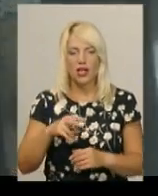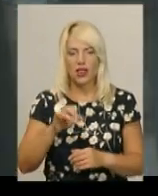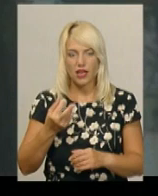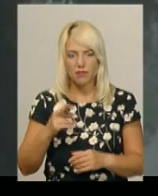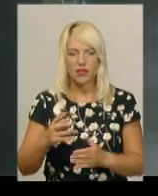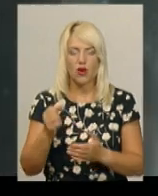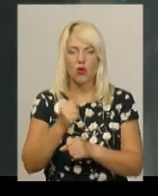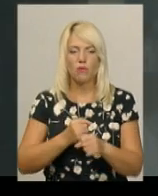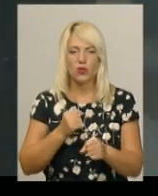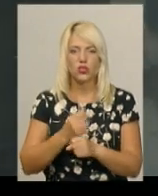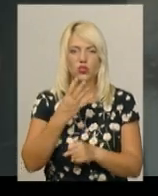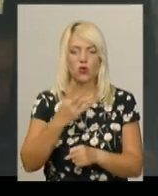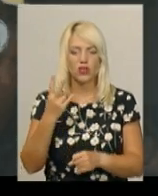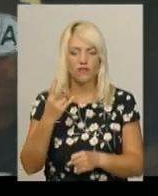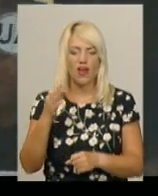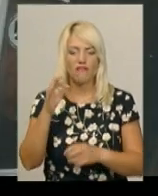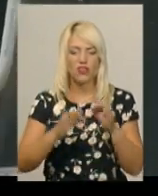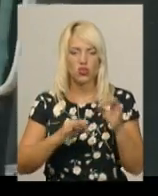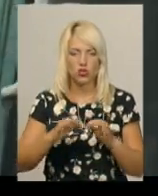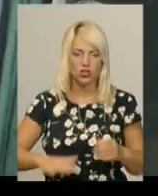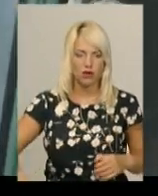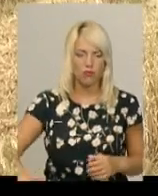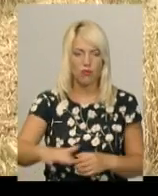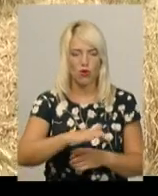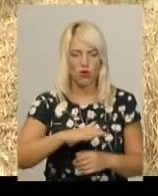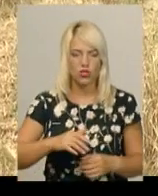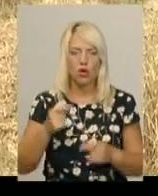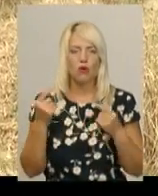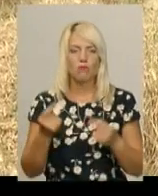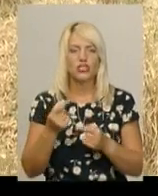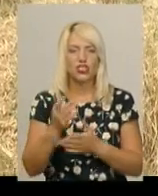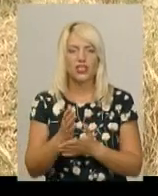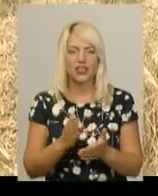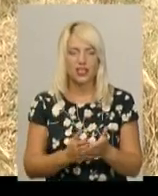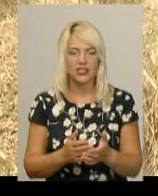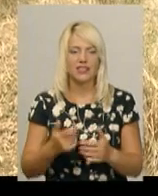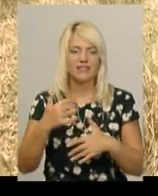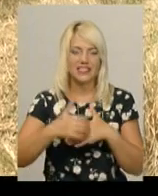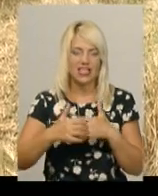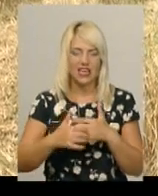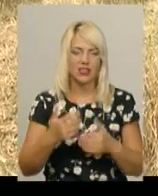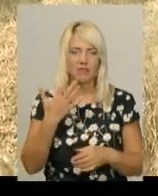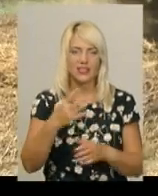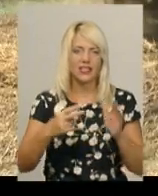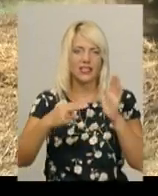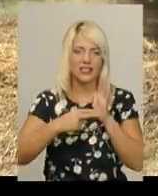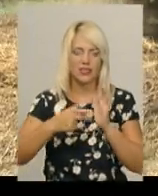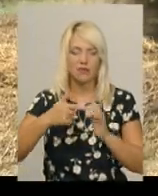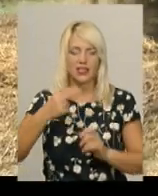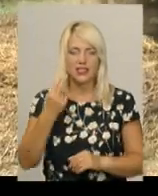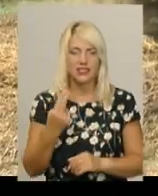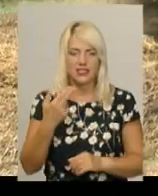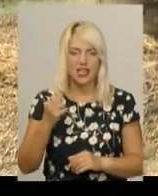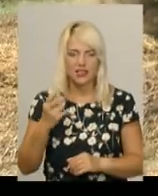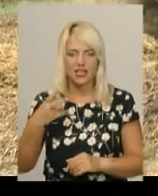відсотках площ, пшениці майже на 60 відсотках. Середня урожайність пшениці в області 57 центнерів з гектара і намолотили її на